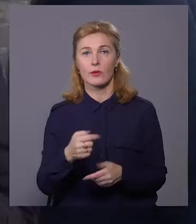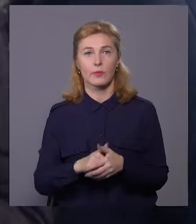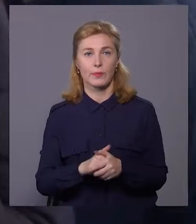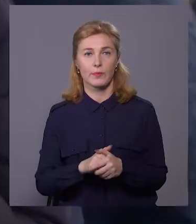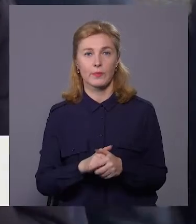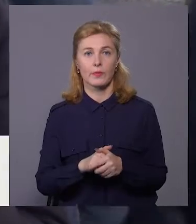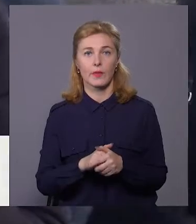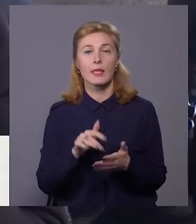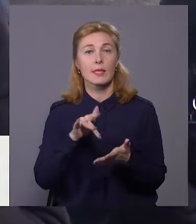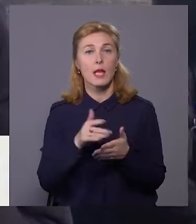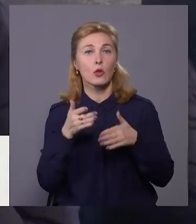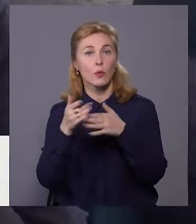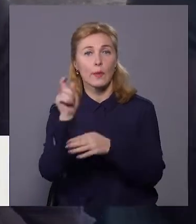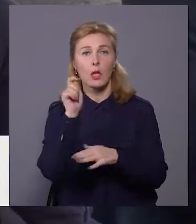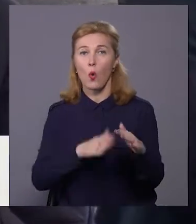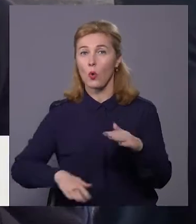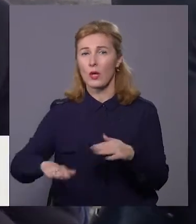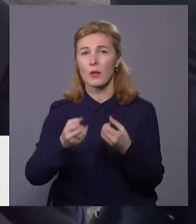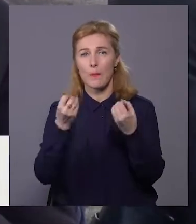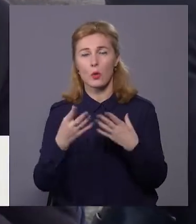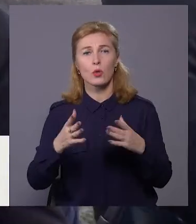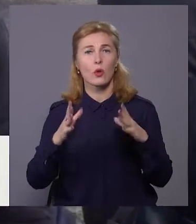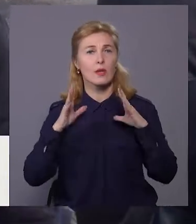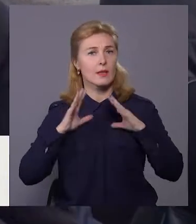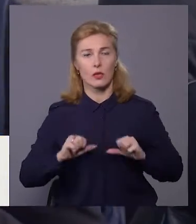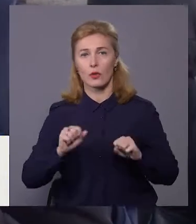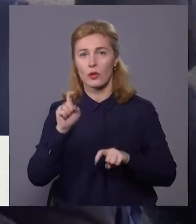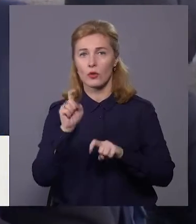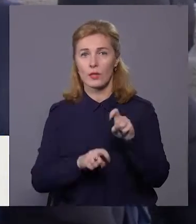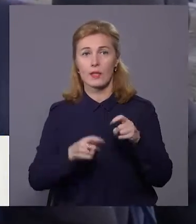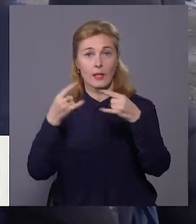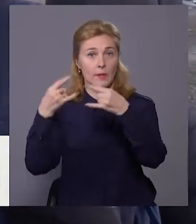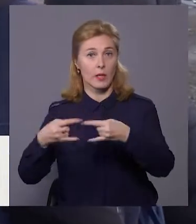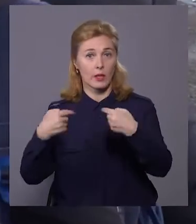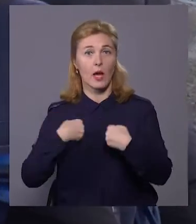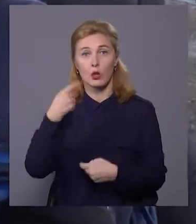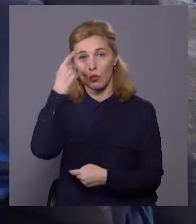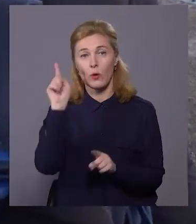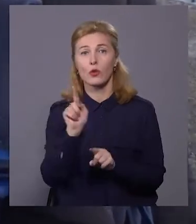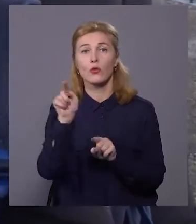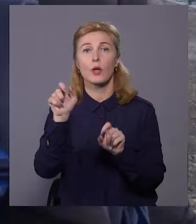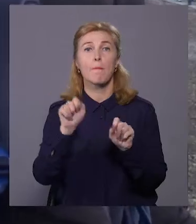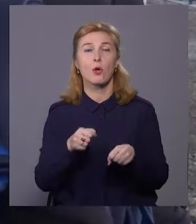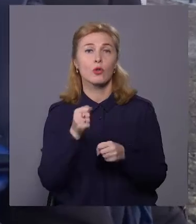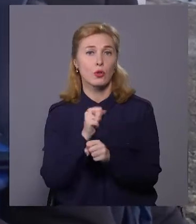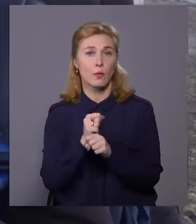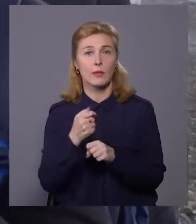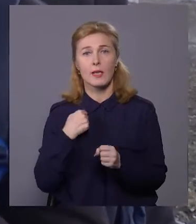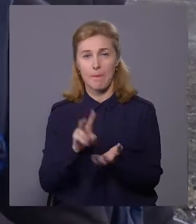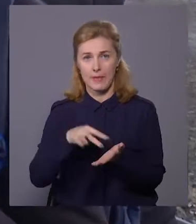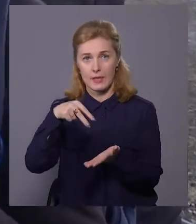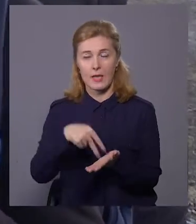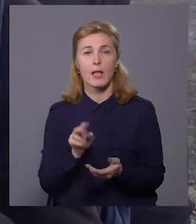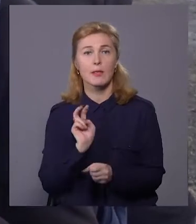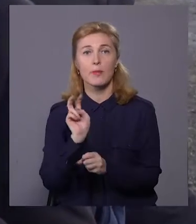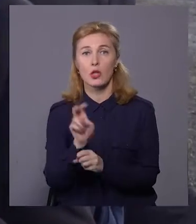метою допомогти Україні просто надоїло сидіти перед телевізором і переживати. Думаю, що ти можеш зробити. Піднялась, прийшла,